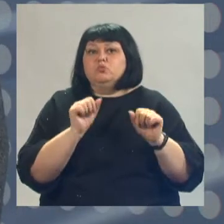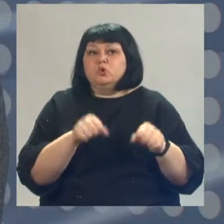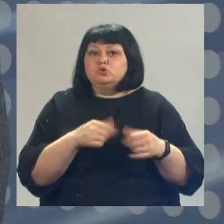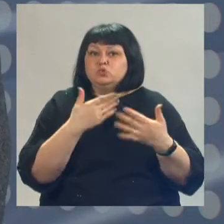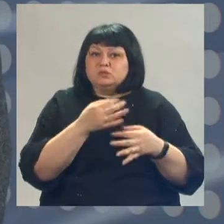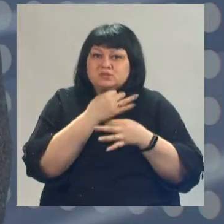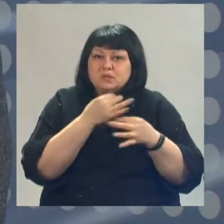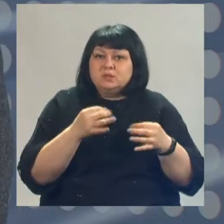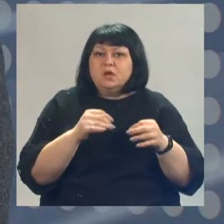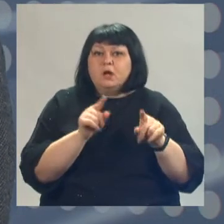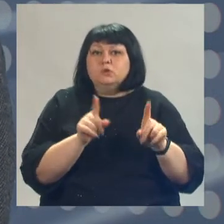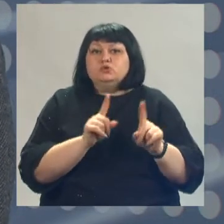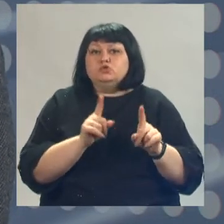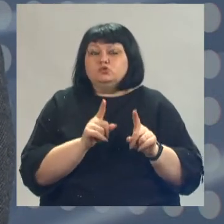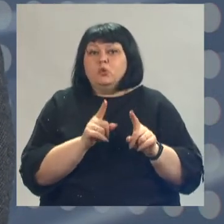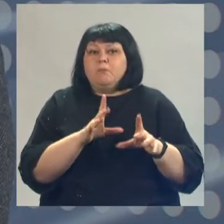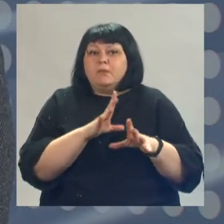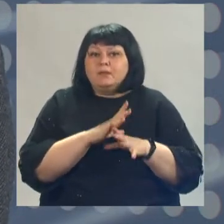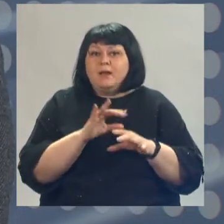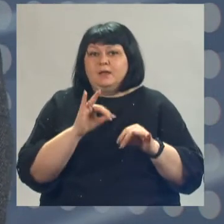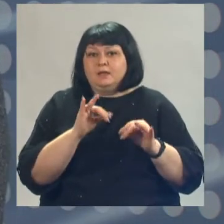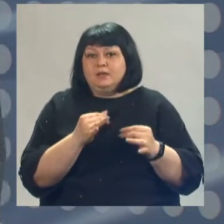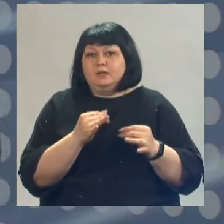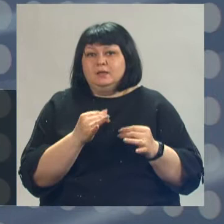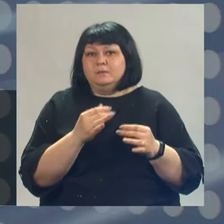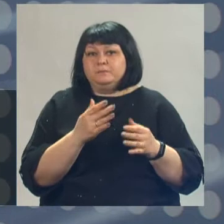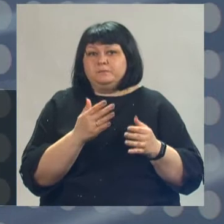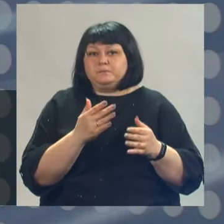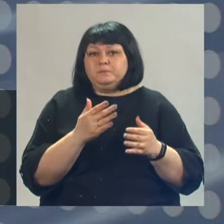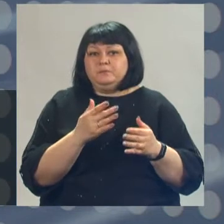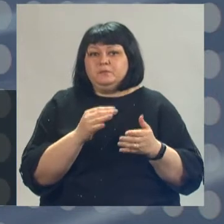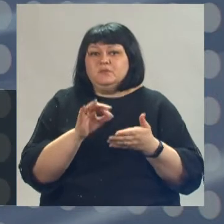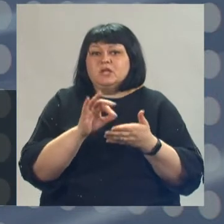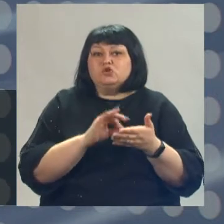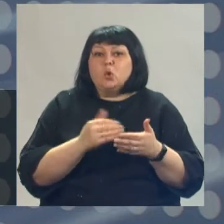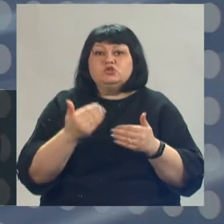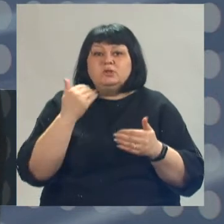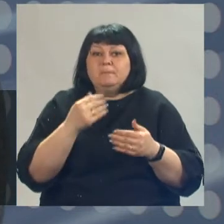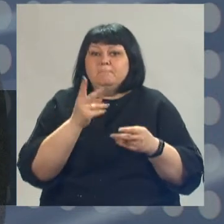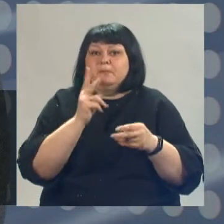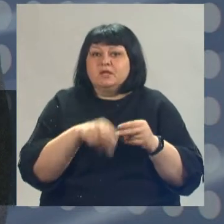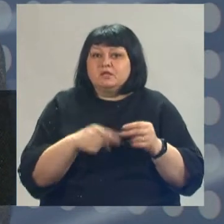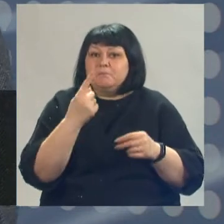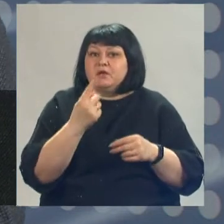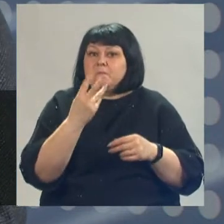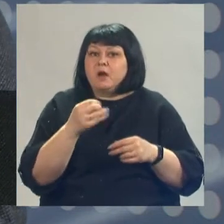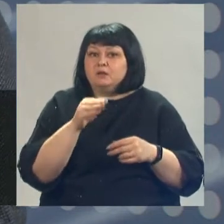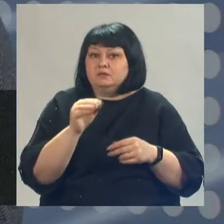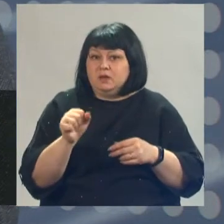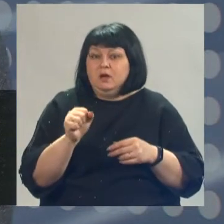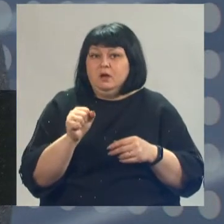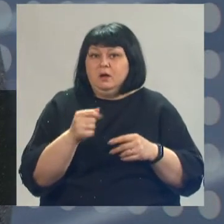судить о том, что она ведь была и досрочно прекращена 1 марта, потому что